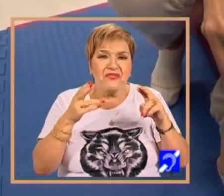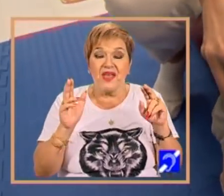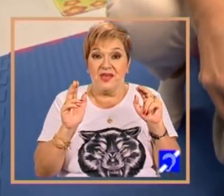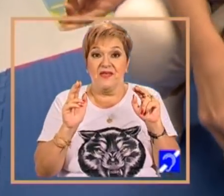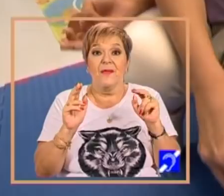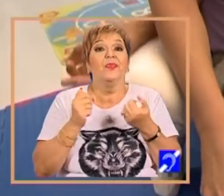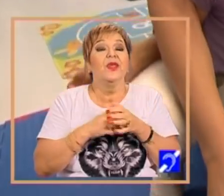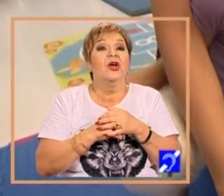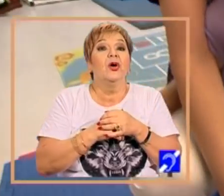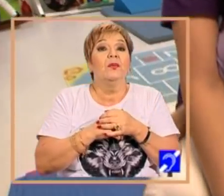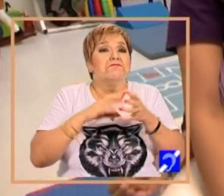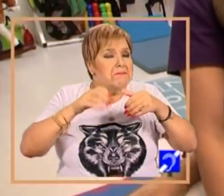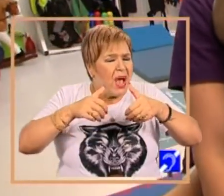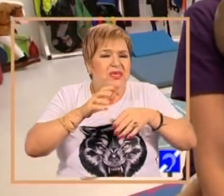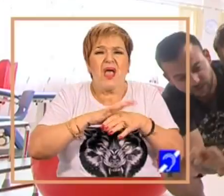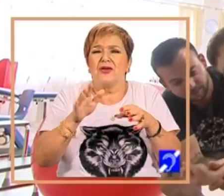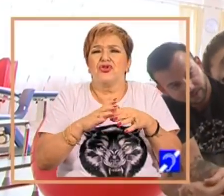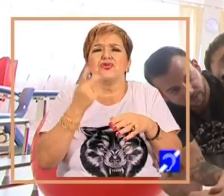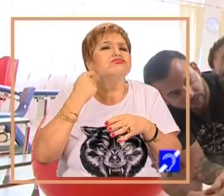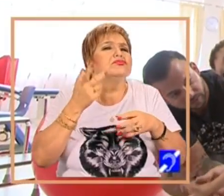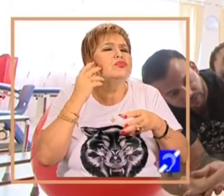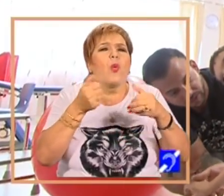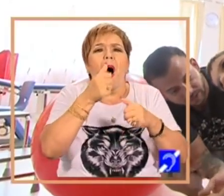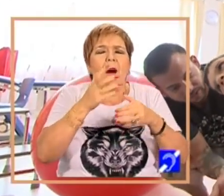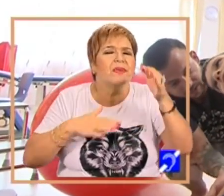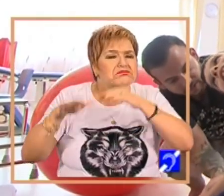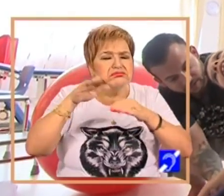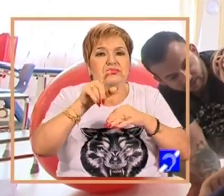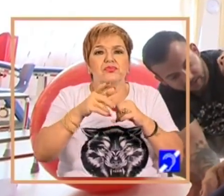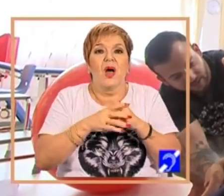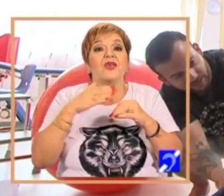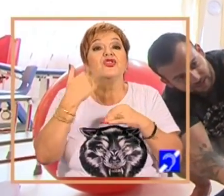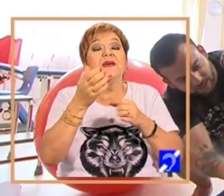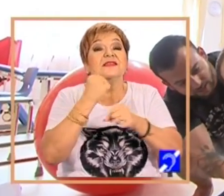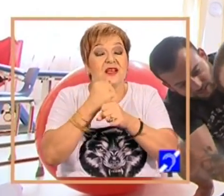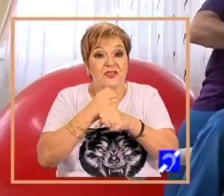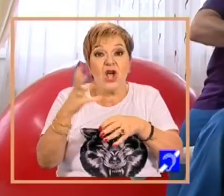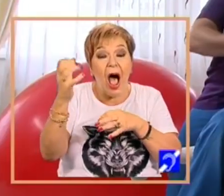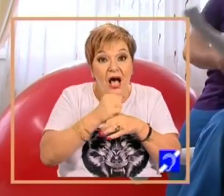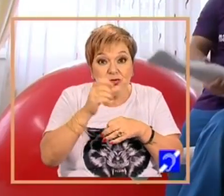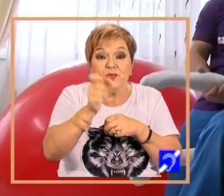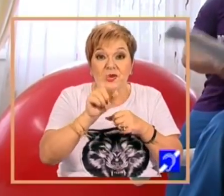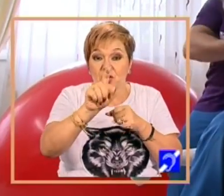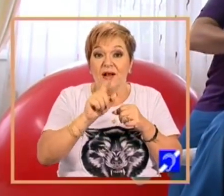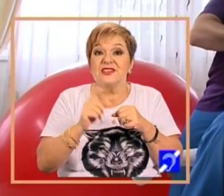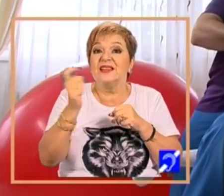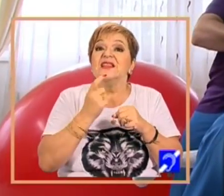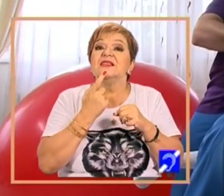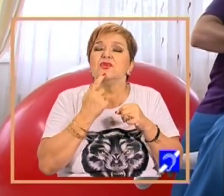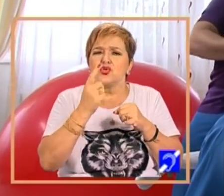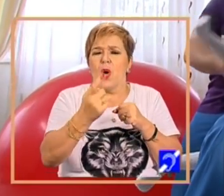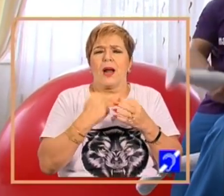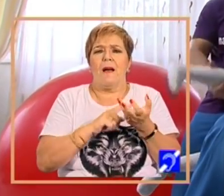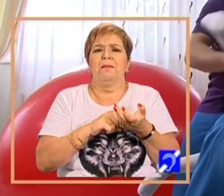ocupaționali, logopezi, maseri, hidroterapeuți, care asigură serviciile și pe care i-am adus din Timișoara,